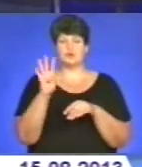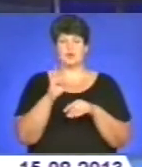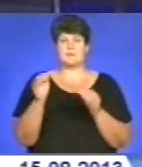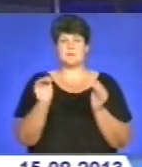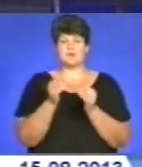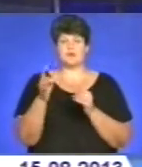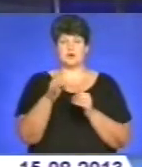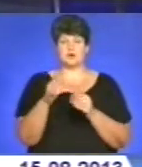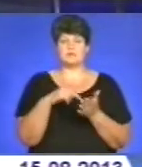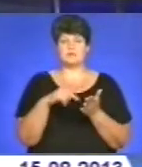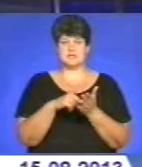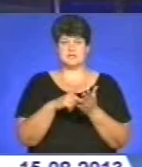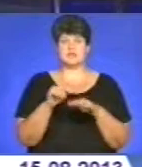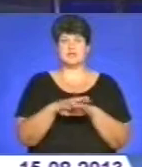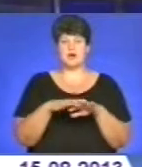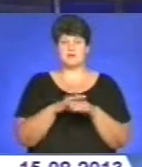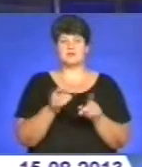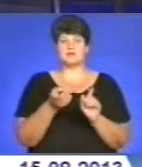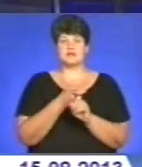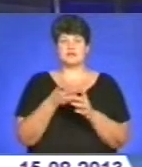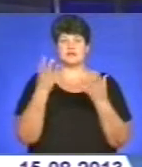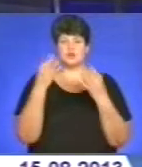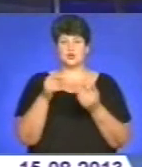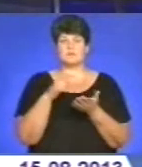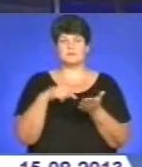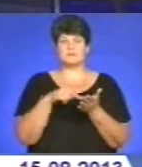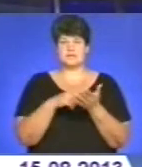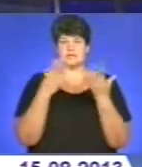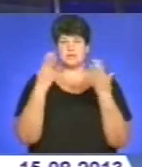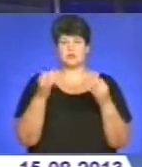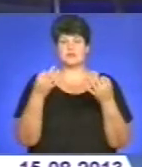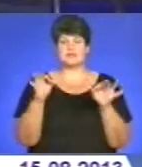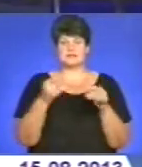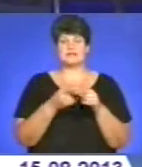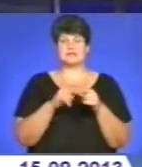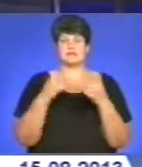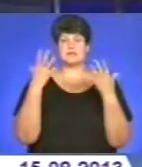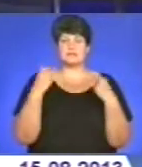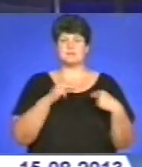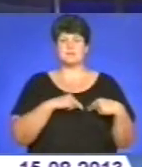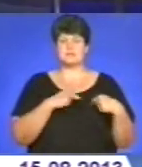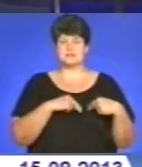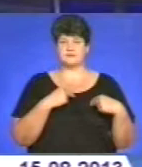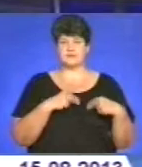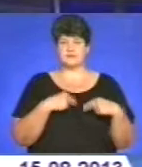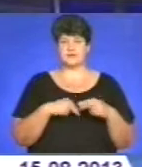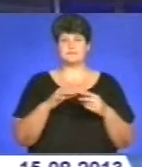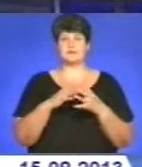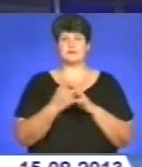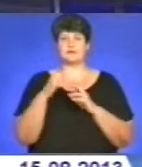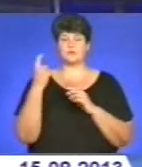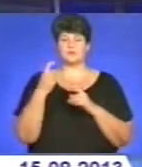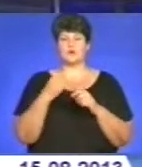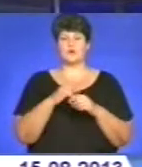міста. Ярмарок присвячений Дню міста і Дню незалежності. Цими днями працівники Департаменту агропромислового розвитку